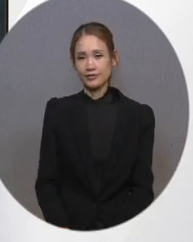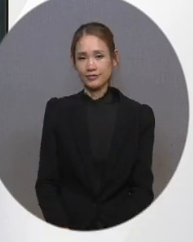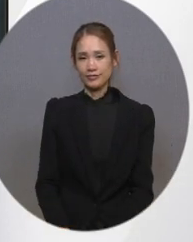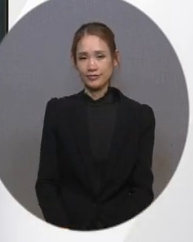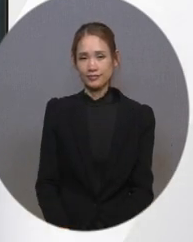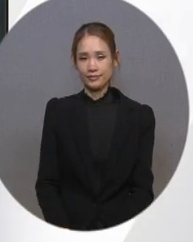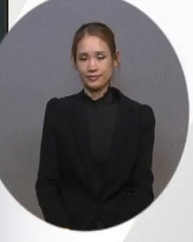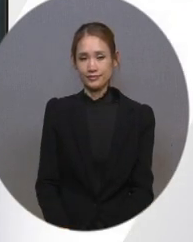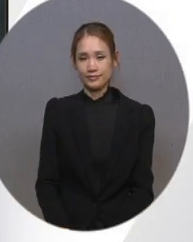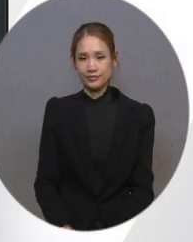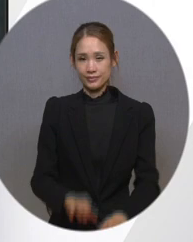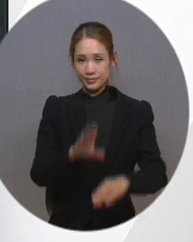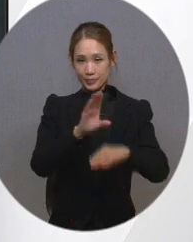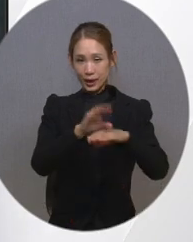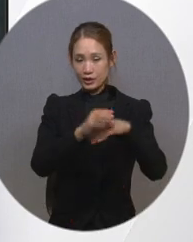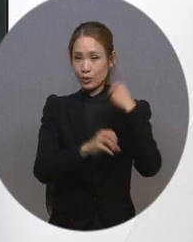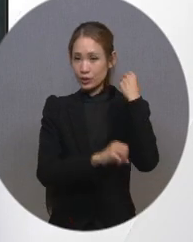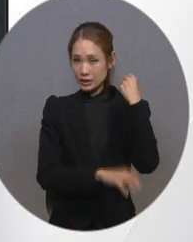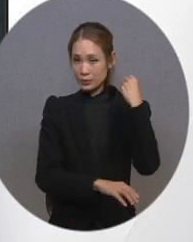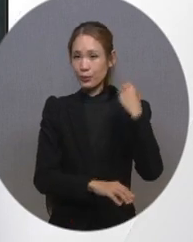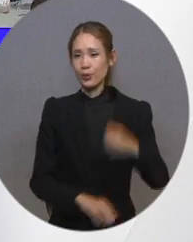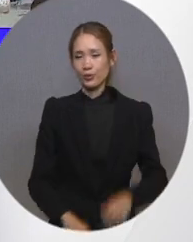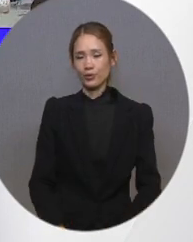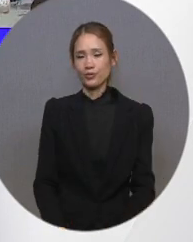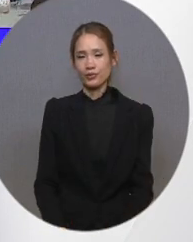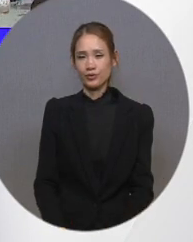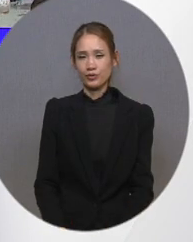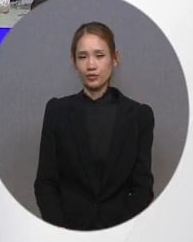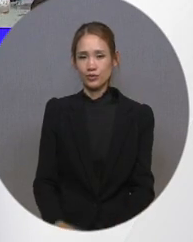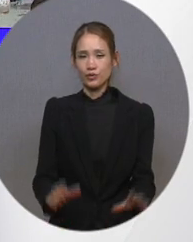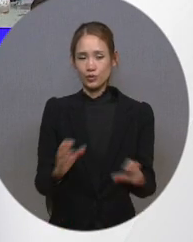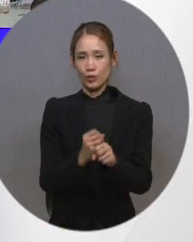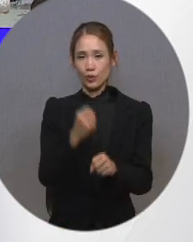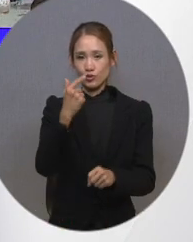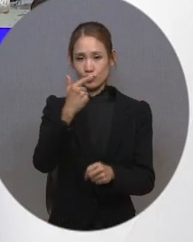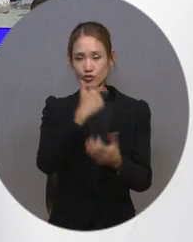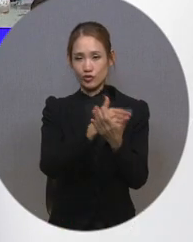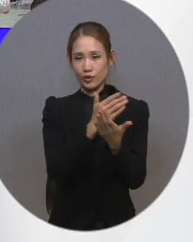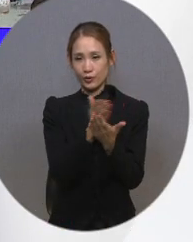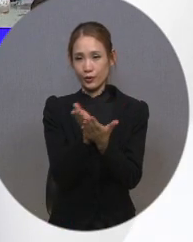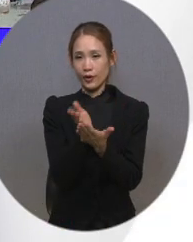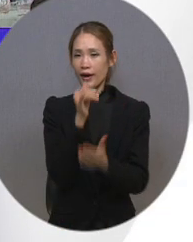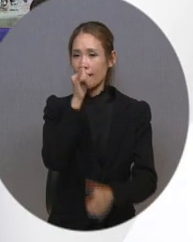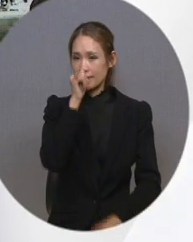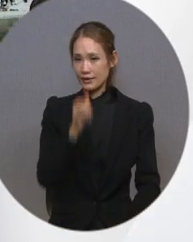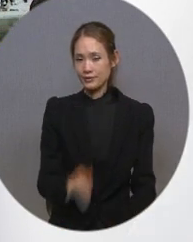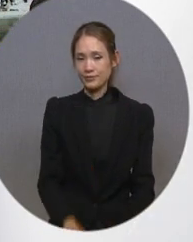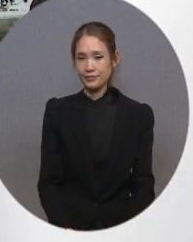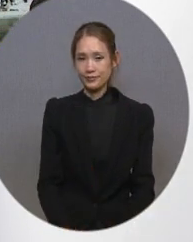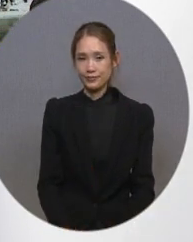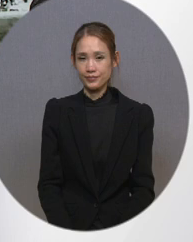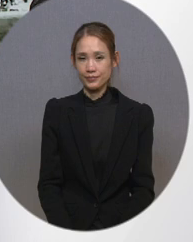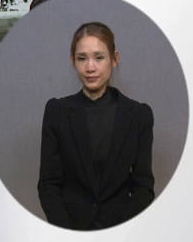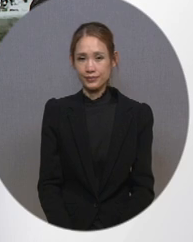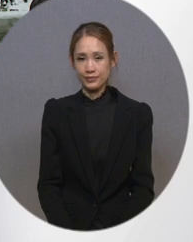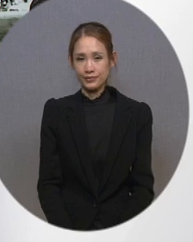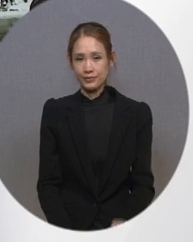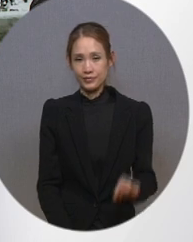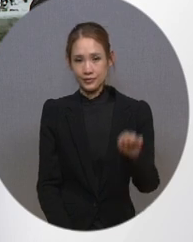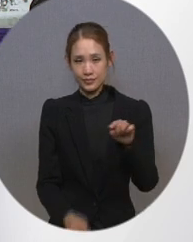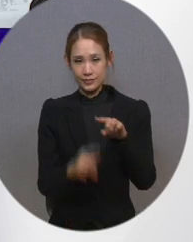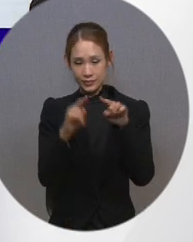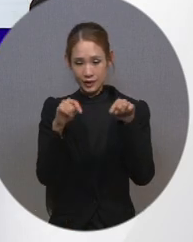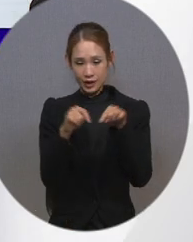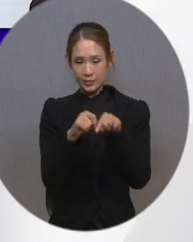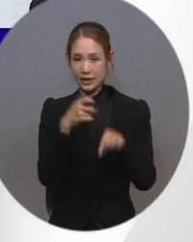방송 기본 총 6단계로 조정 가능합니다. 리모컨의 자막 크기 버튼을 눌러